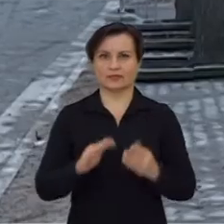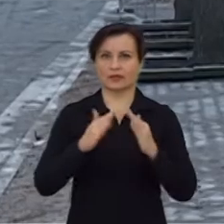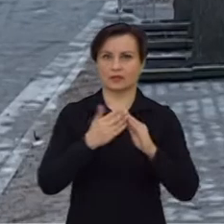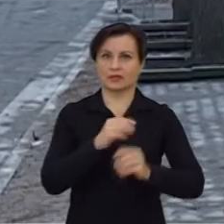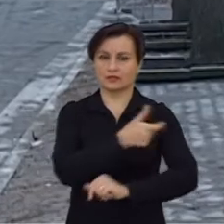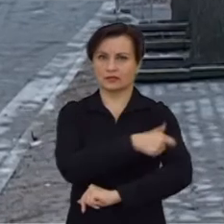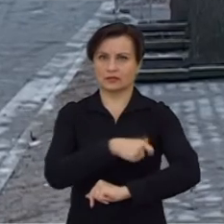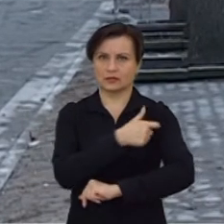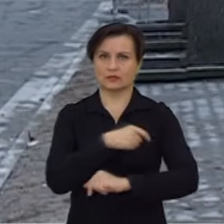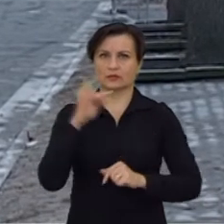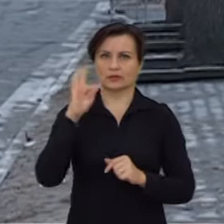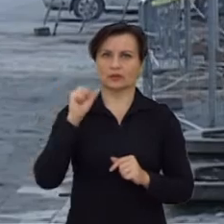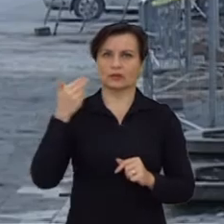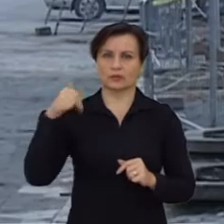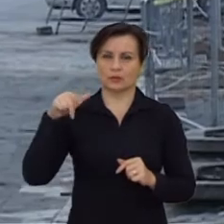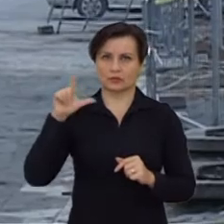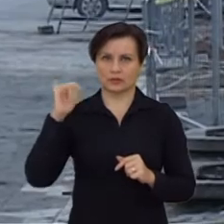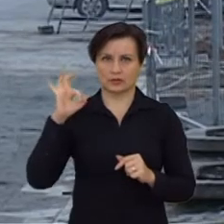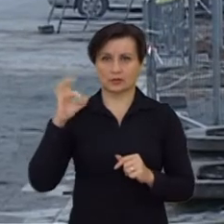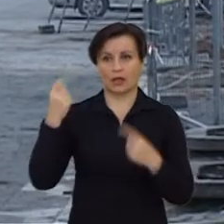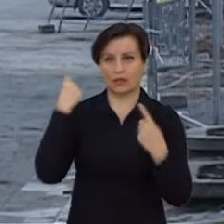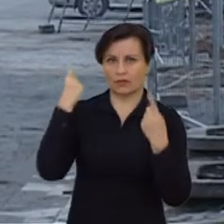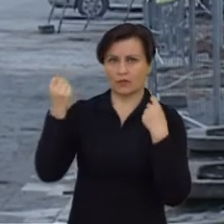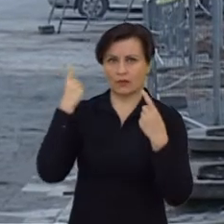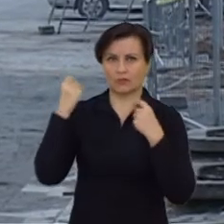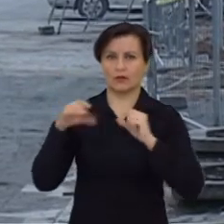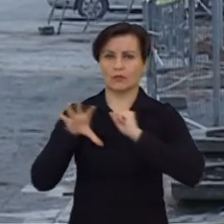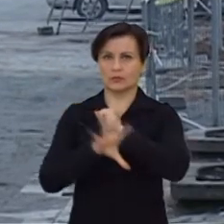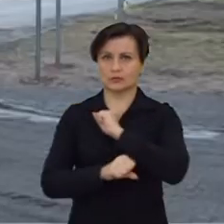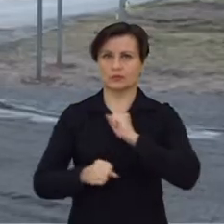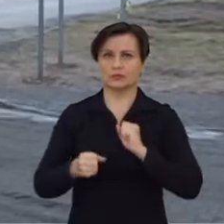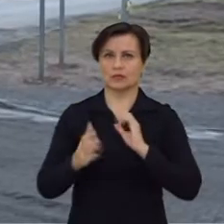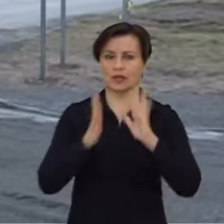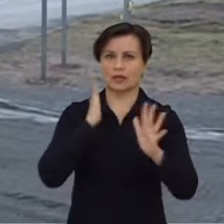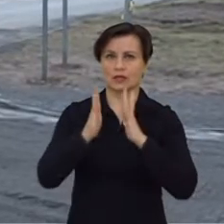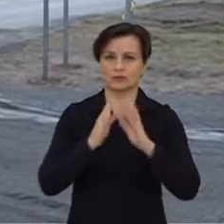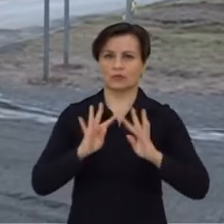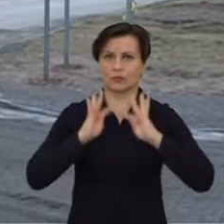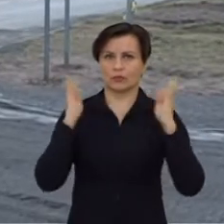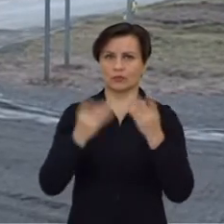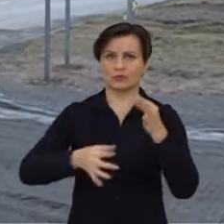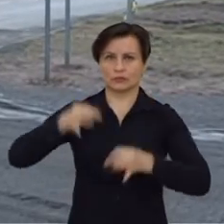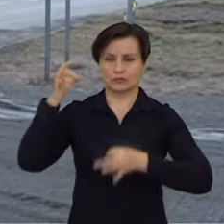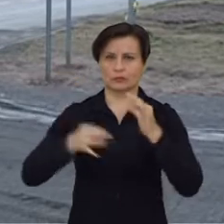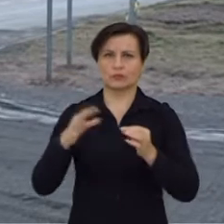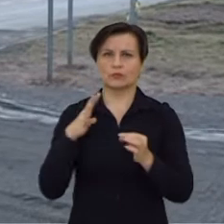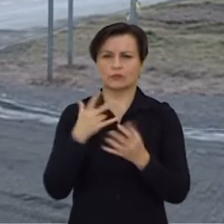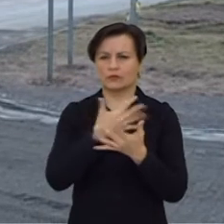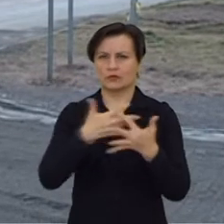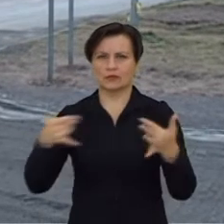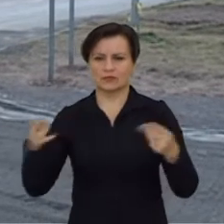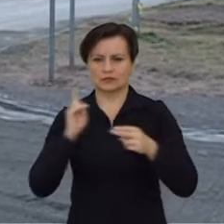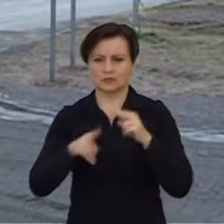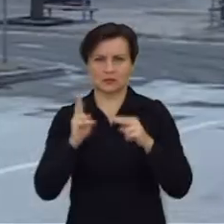Miesto seniūnas Valentinas Tamulis informavo, jog paskatinėme saugaus eismo komisijos posėdėje buvo priimta daug įvairių sprendimų.